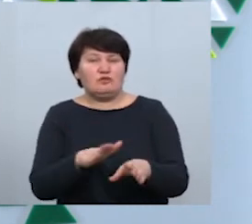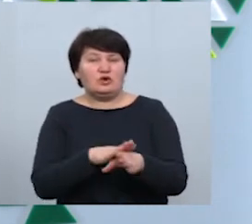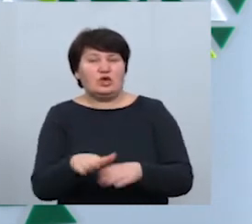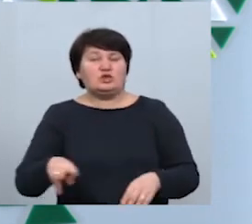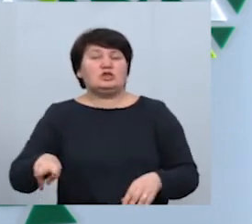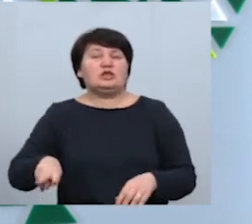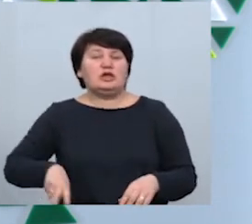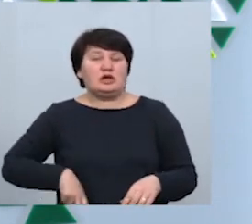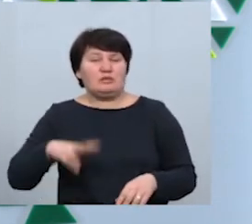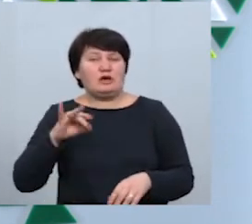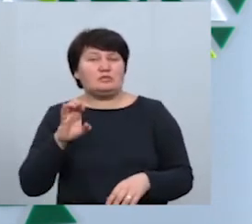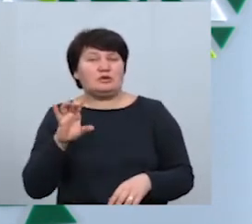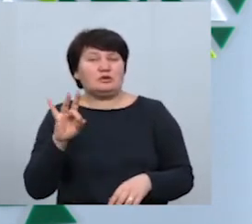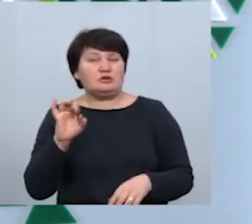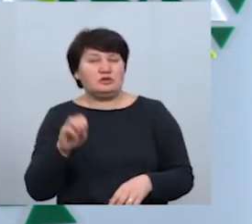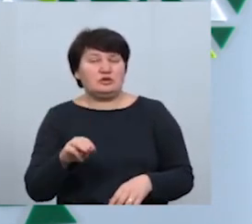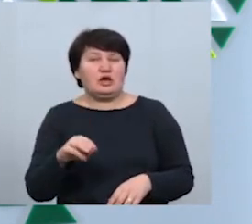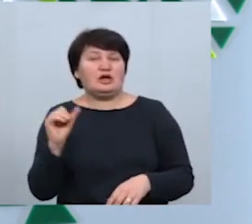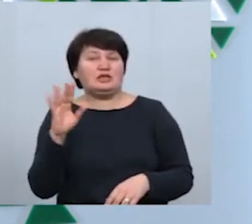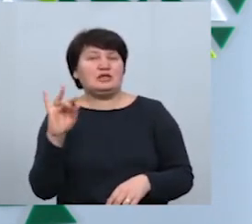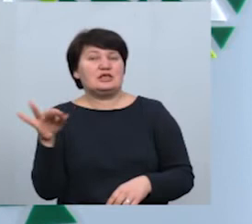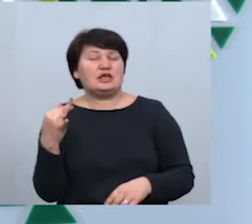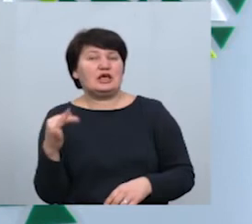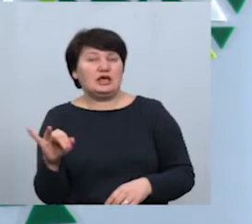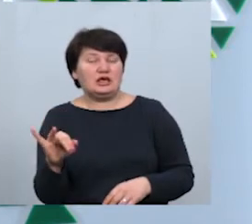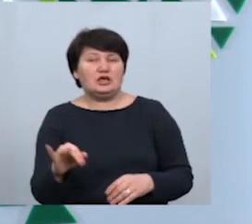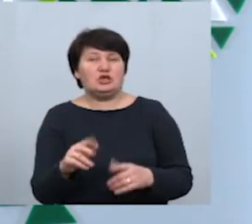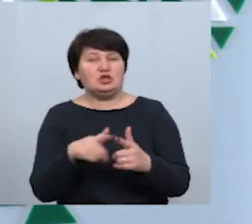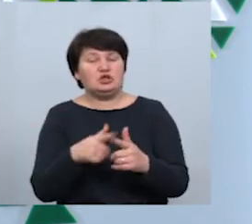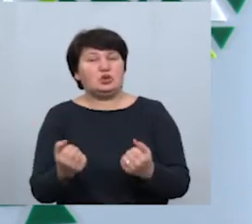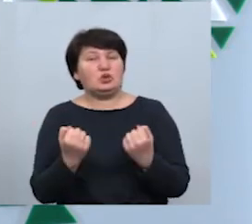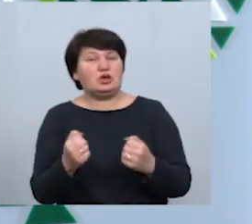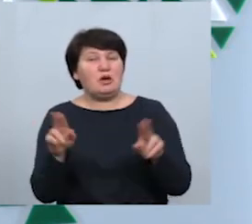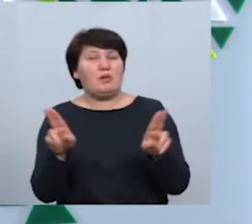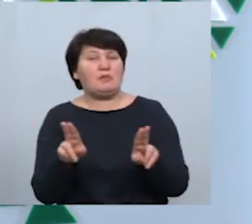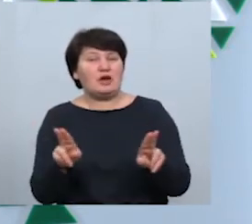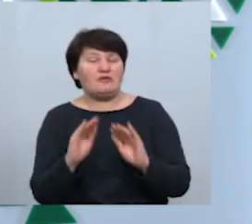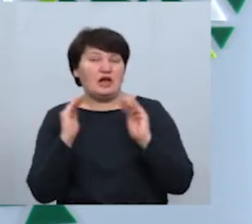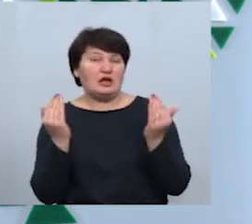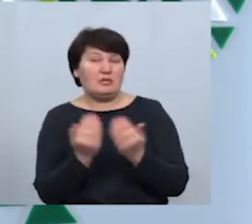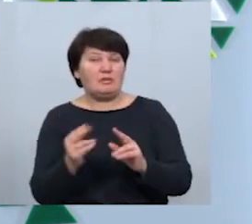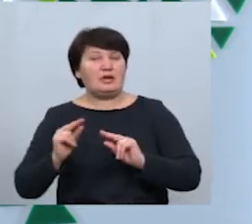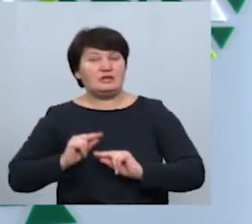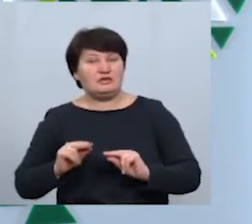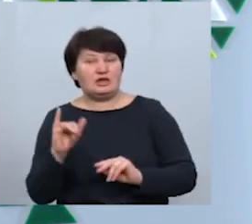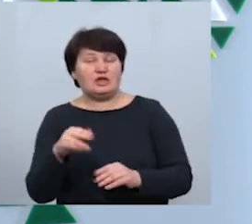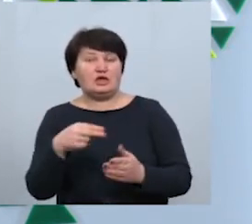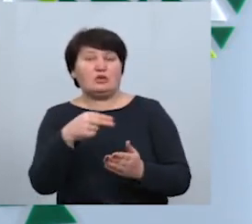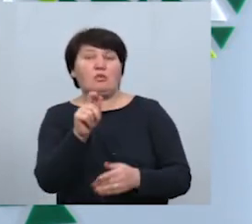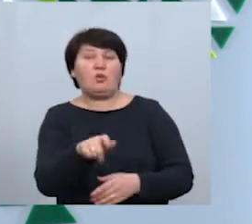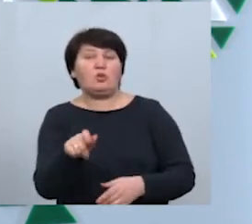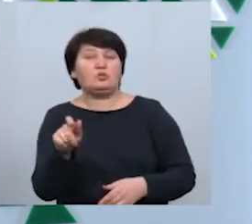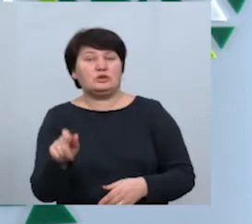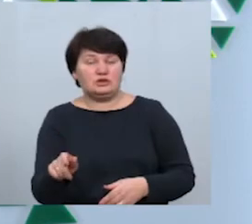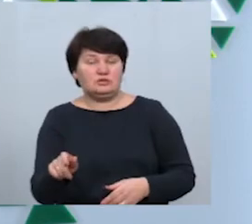товариства Марксмен Компані Геннадій Ахтирський. Тож, чи дотримуються умов карантину працівники ринку? Та покупці дізнавався Олександр